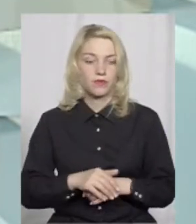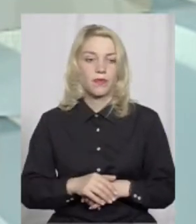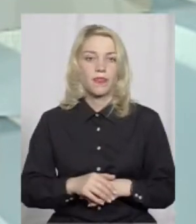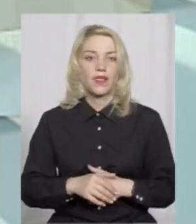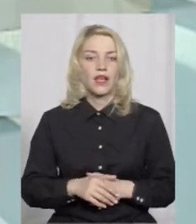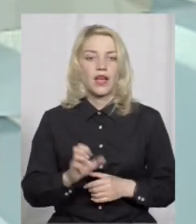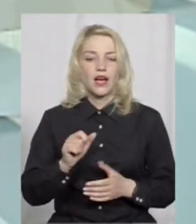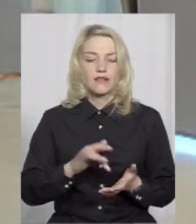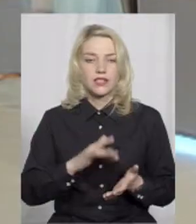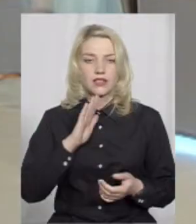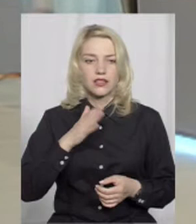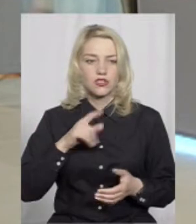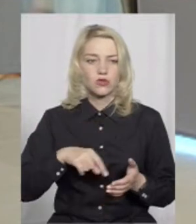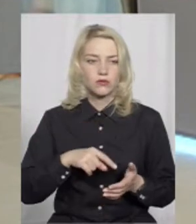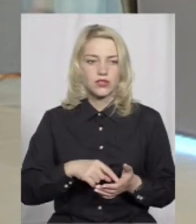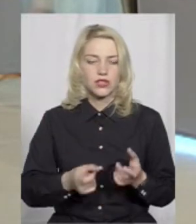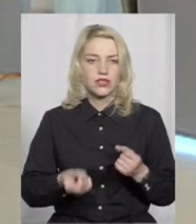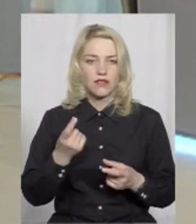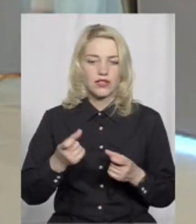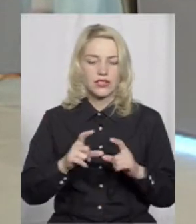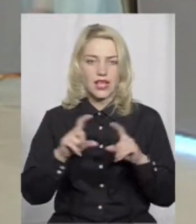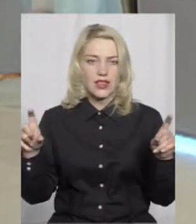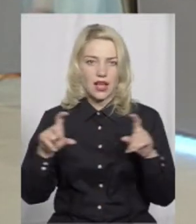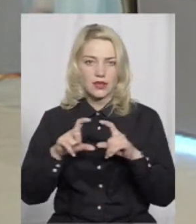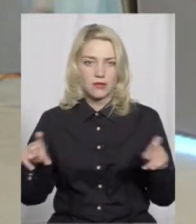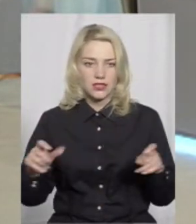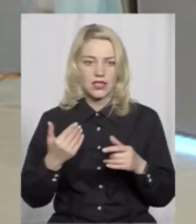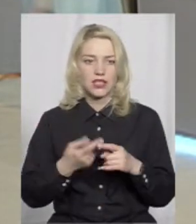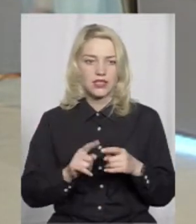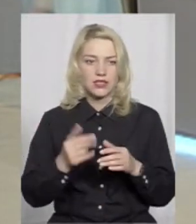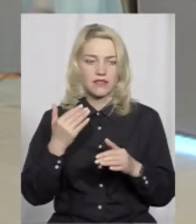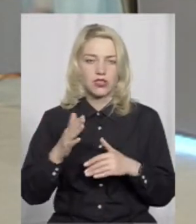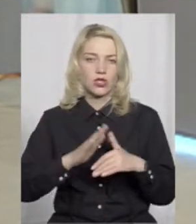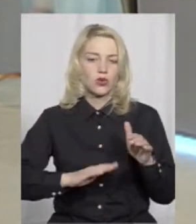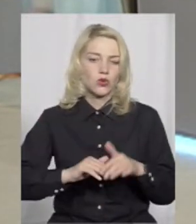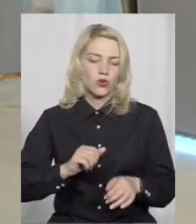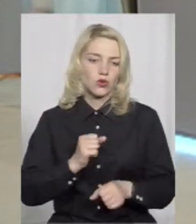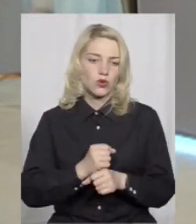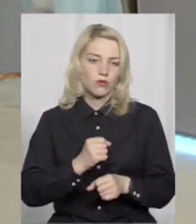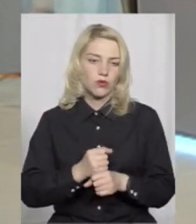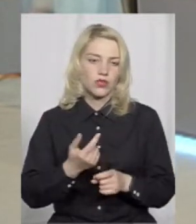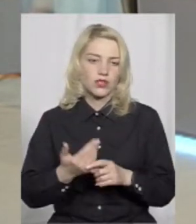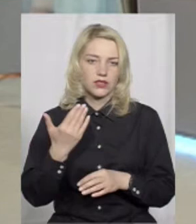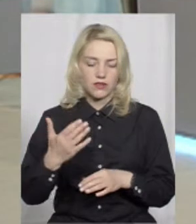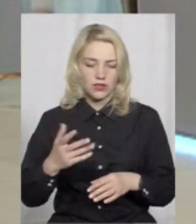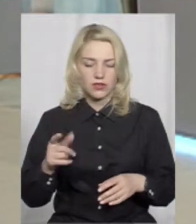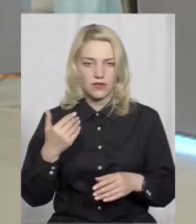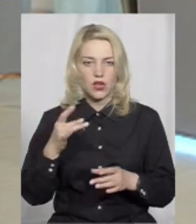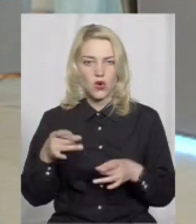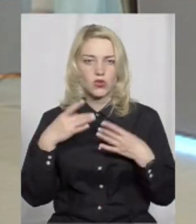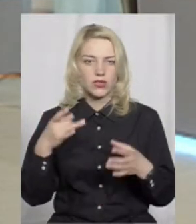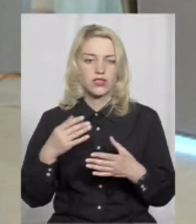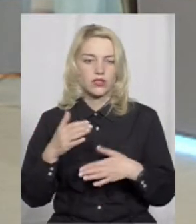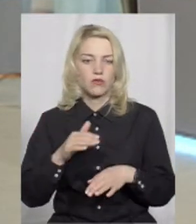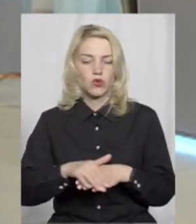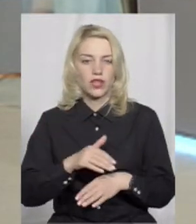А в центрі нашого місця з'явилися надписи, і це ваших рух, робота, пан Володимир, так? Розкажіть, будь ласка, про цю